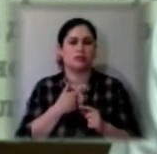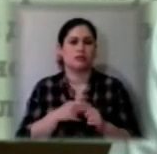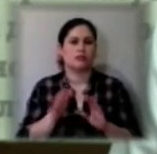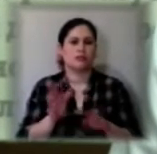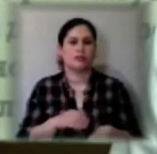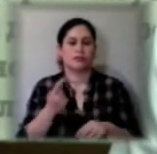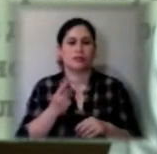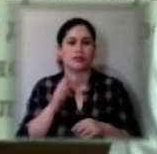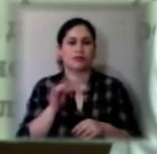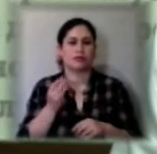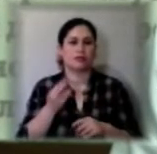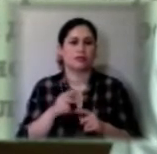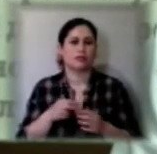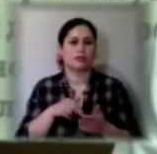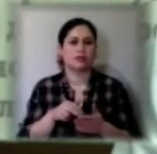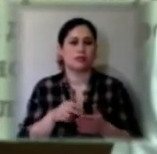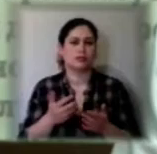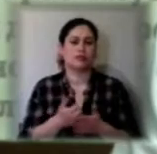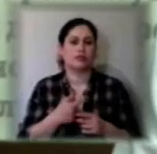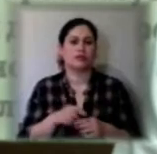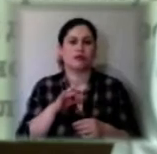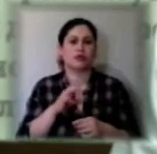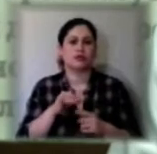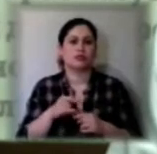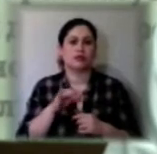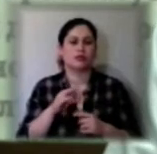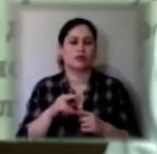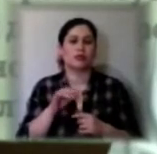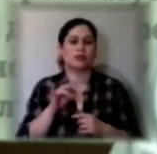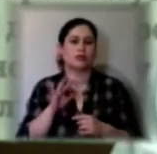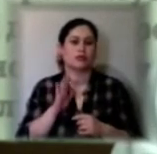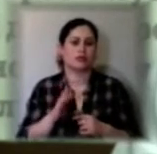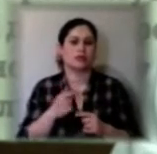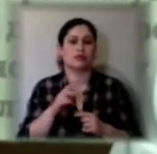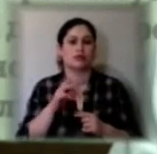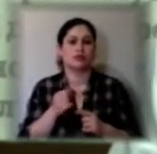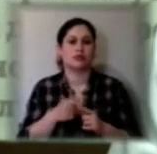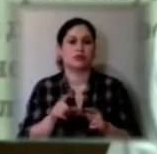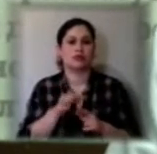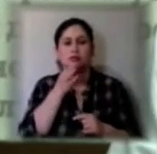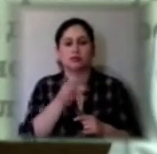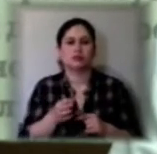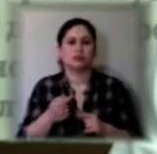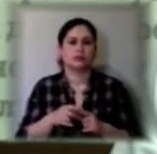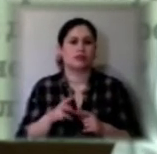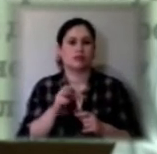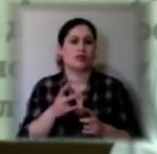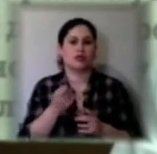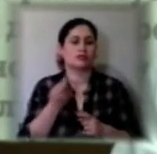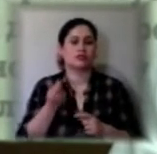квітня прийшлося вносити відповідні корективи. Я скажу, що це не дешевий